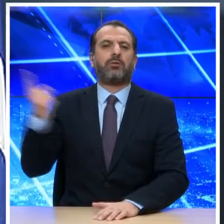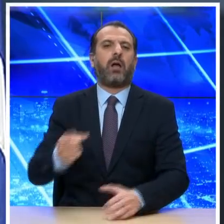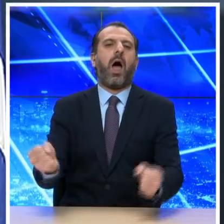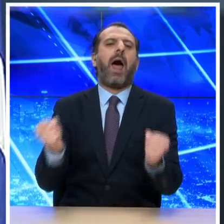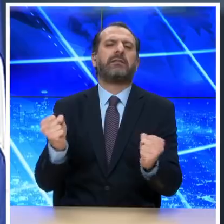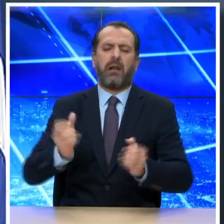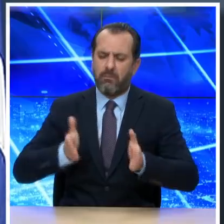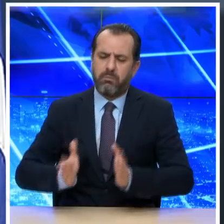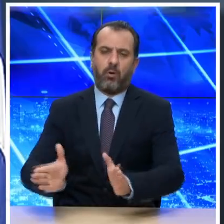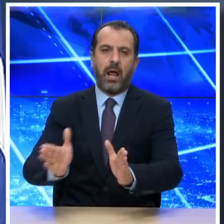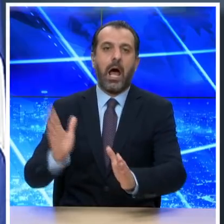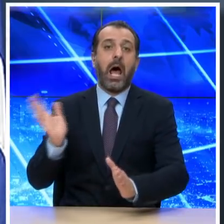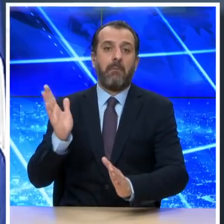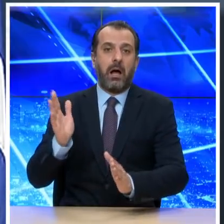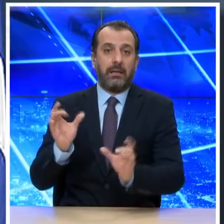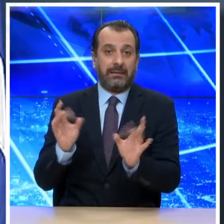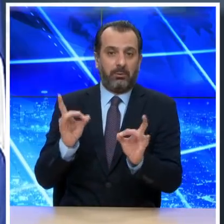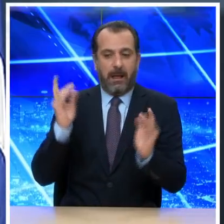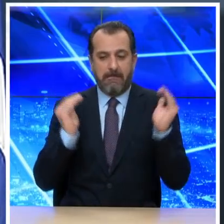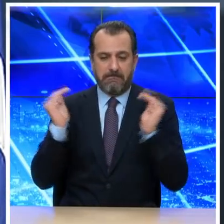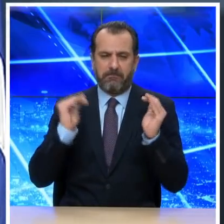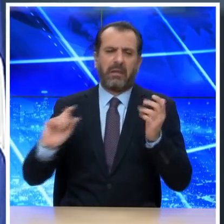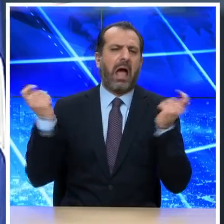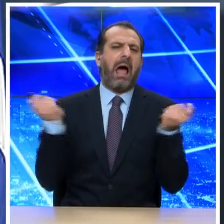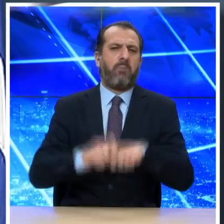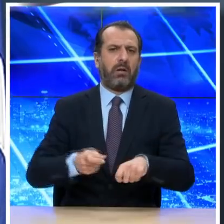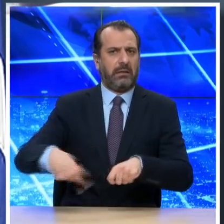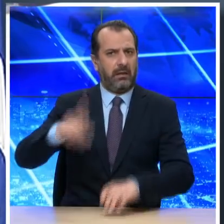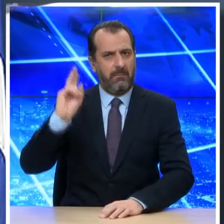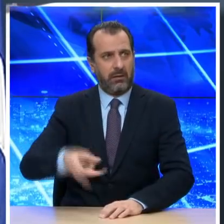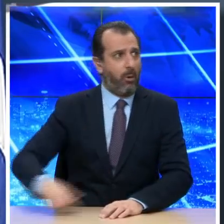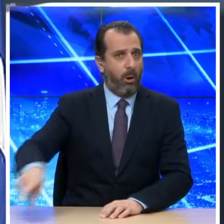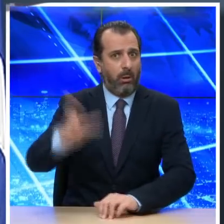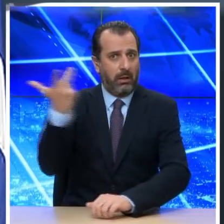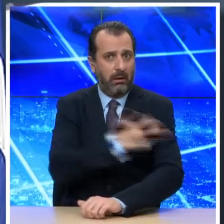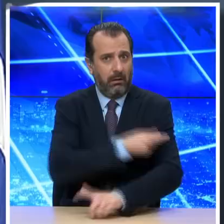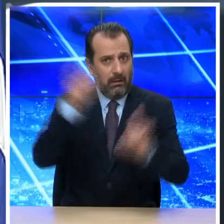αλλιώς δεν θα ξεκινούσουν, δεν θα εξέθεταν ποτέ τους πολίτες τους στον εμβολιασμό.